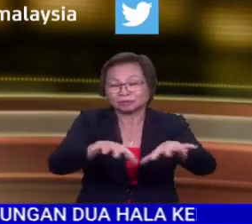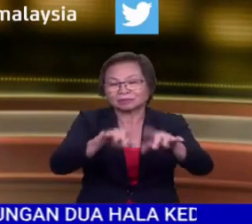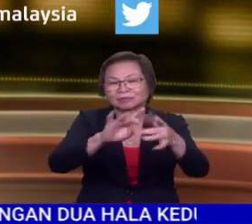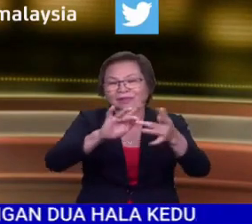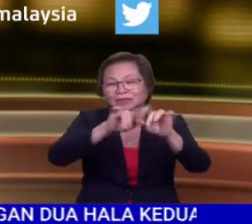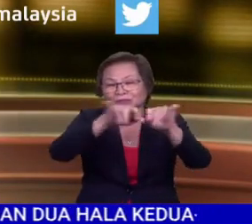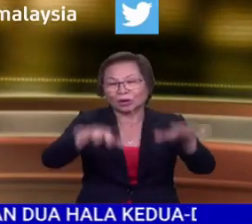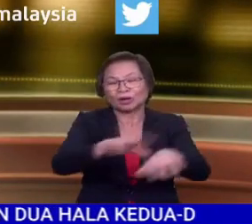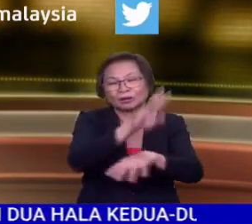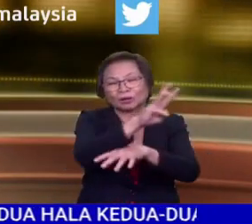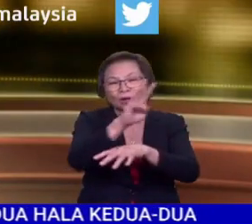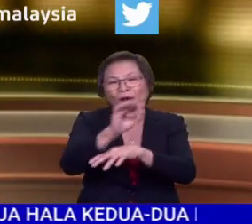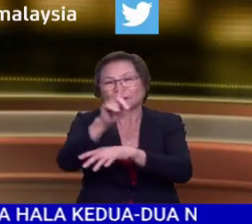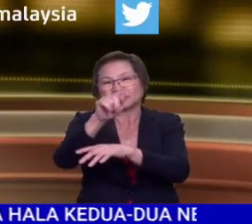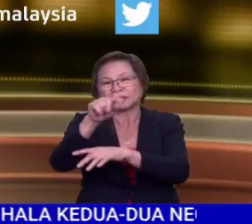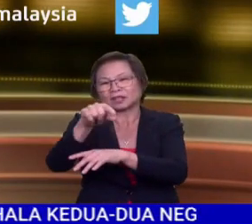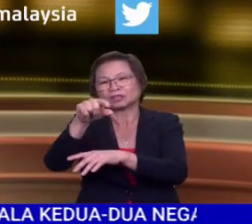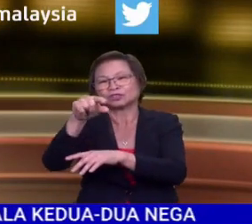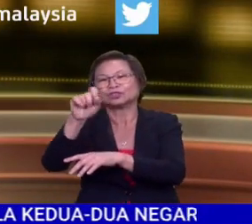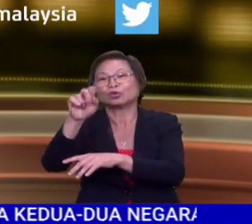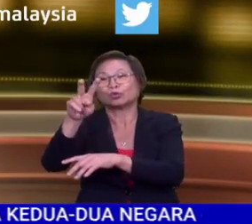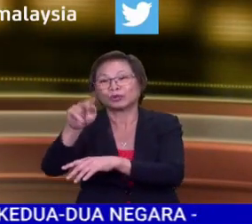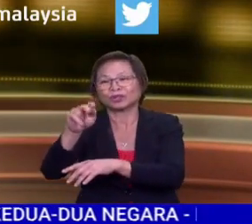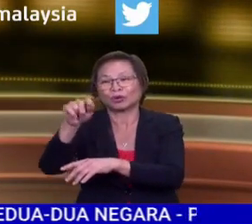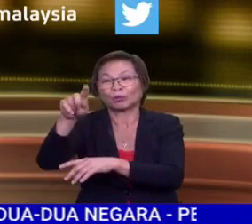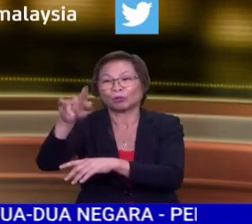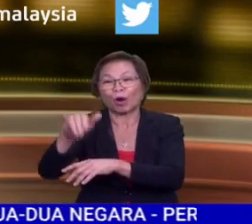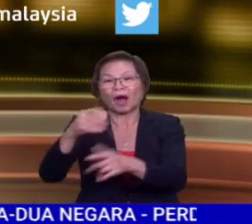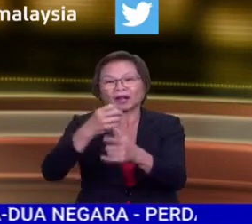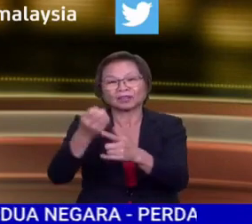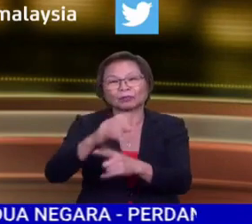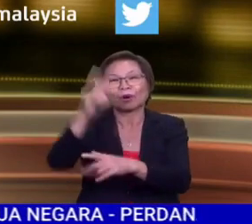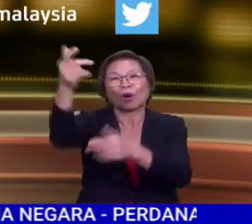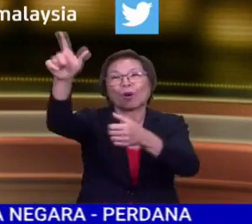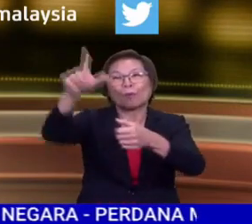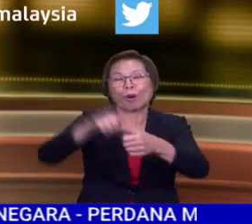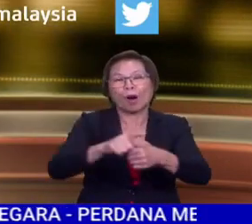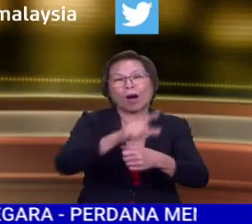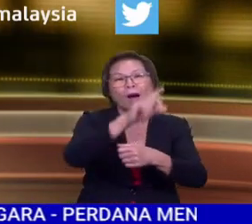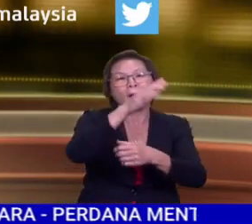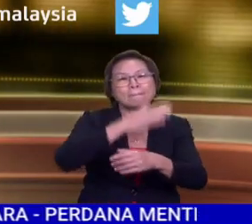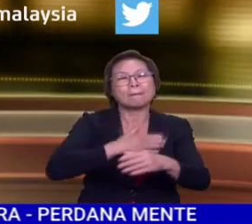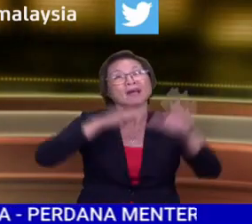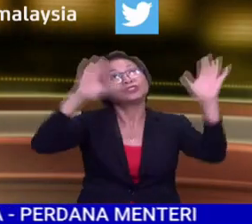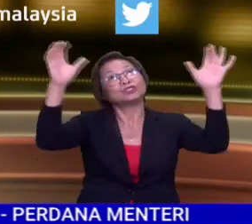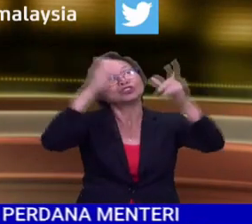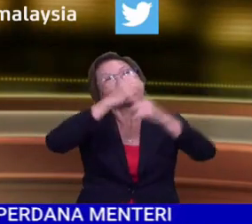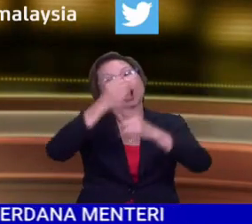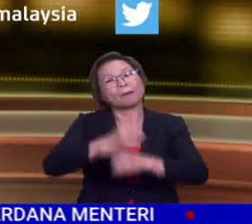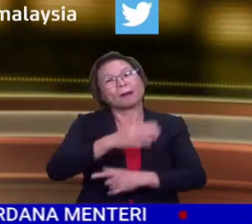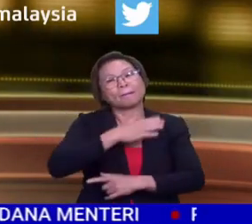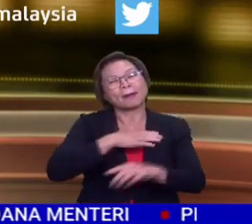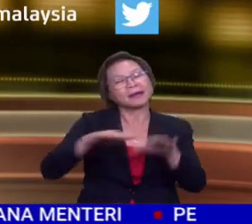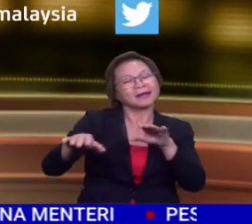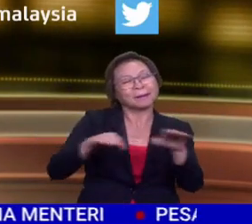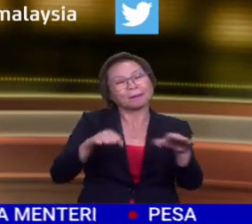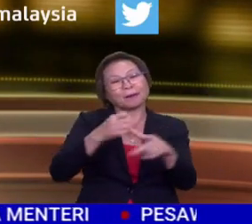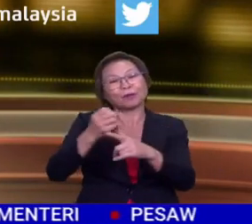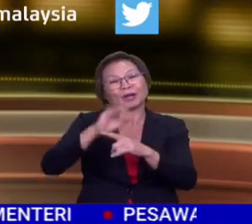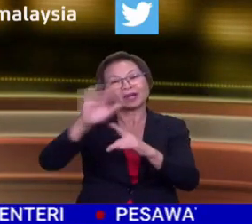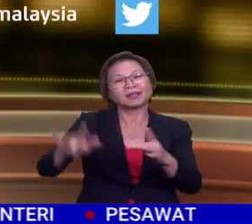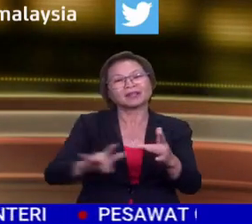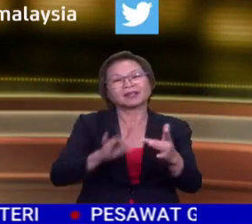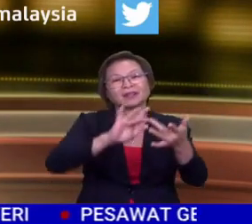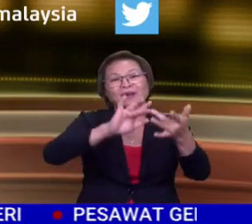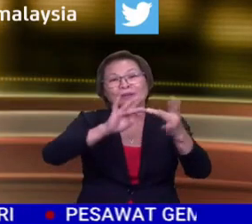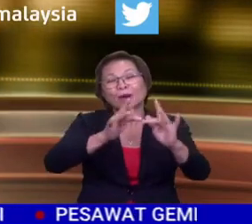di www.met.gov.my ataupun boleh muat turun aplikasi MyCuaca ataupun MyGemper serta anda boleh